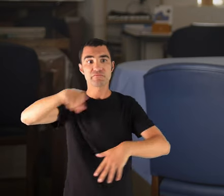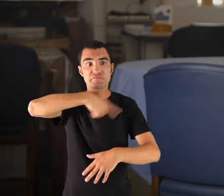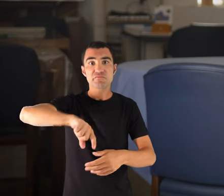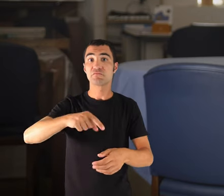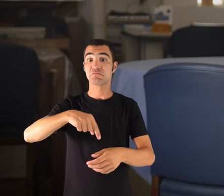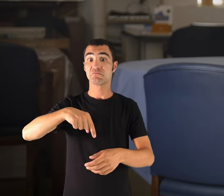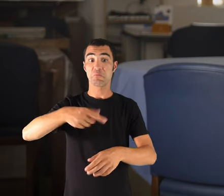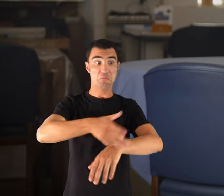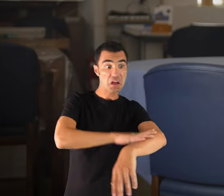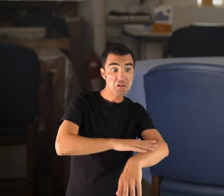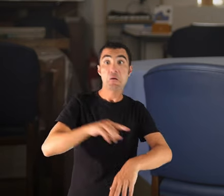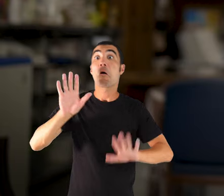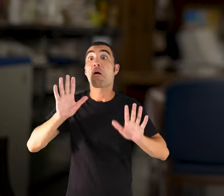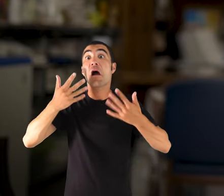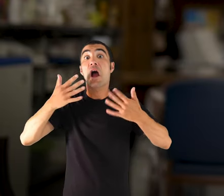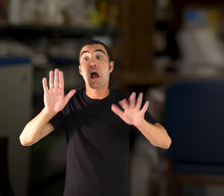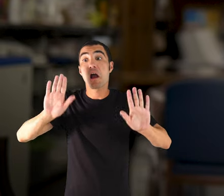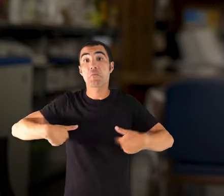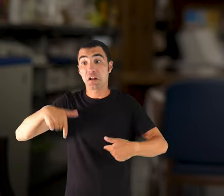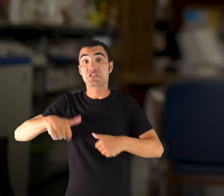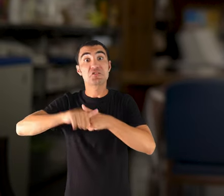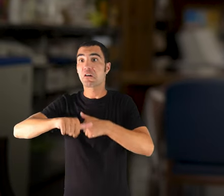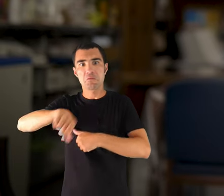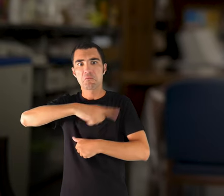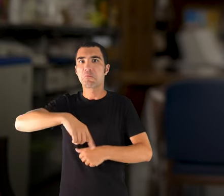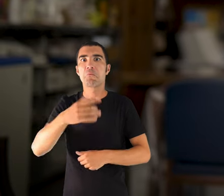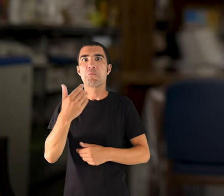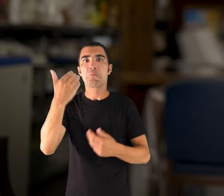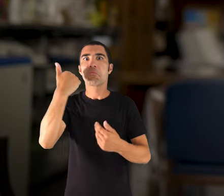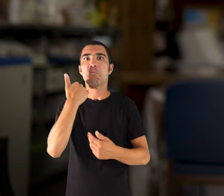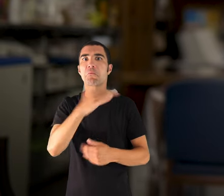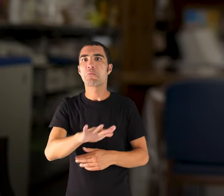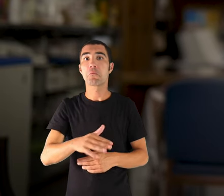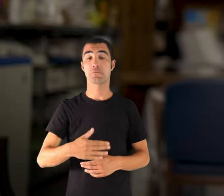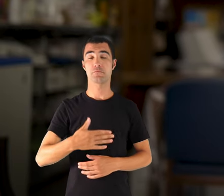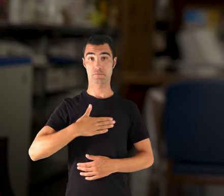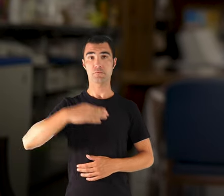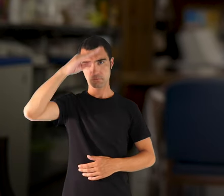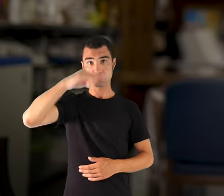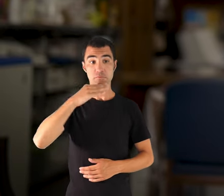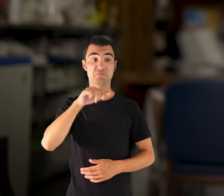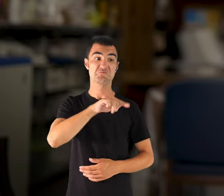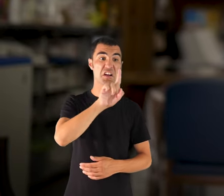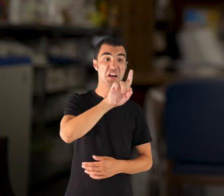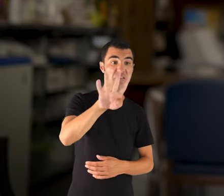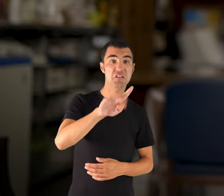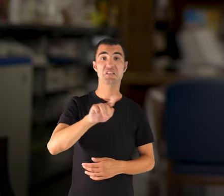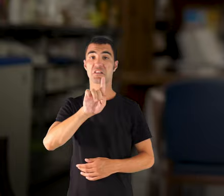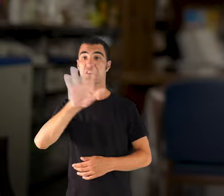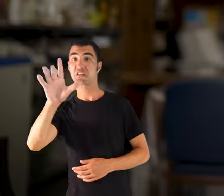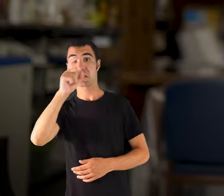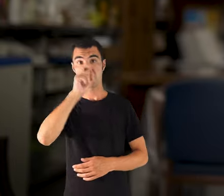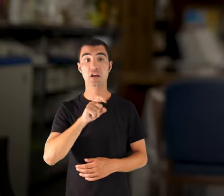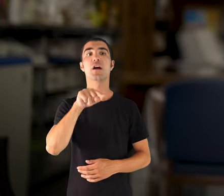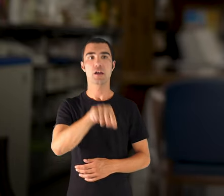Sòria, això no se coneixia. Mon pare, a 14 anys, quan tenia 14 o 15 anys, sí que, per